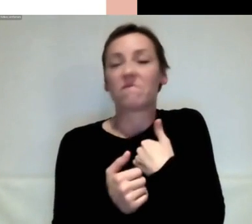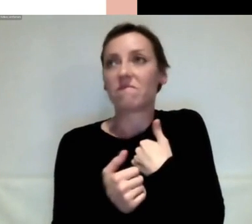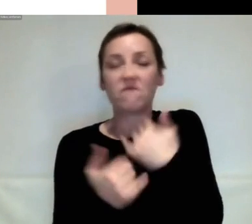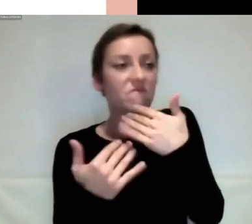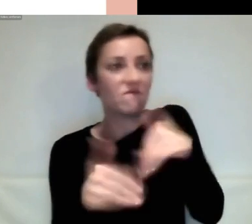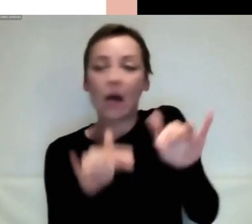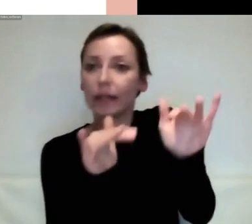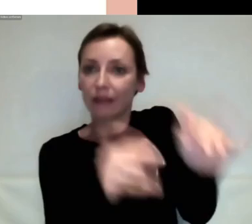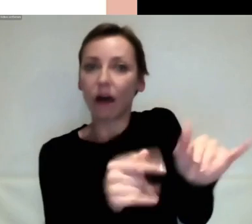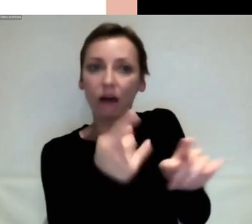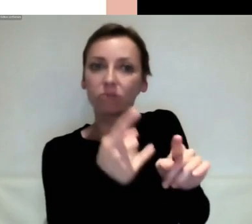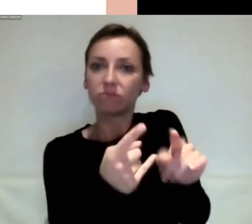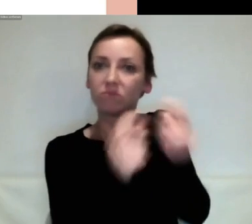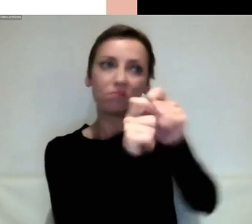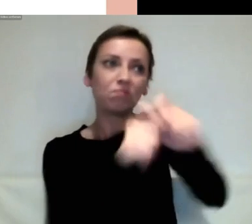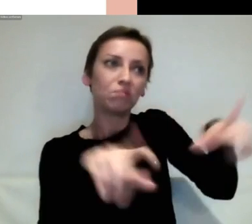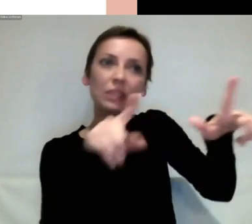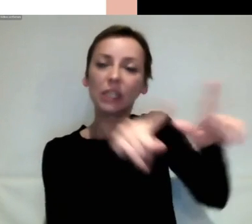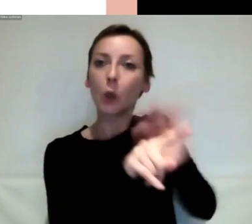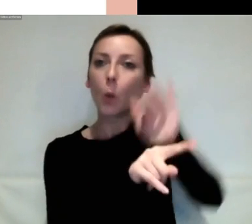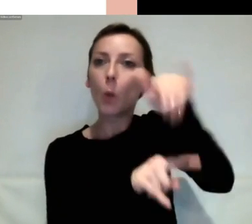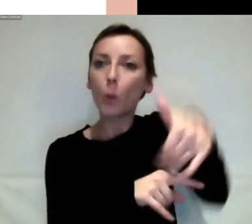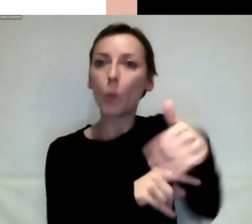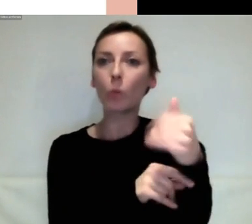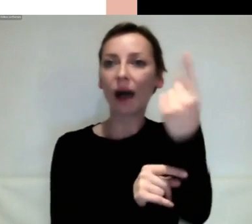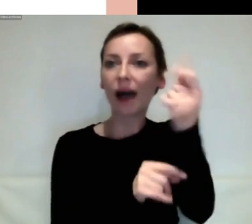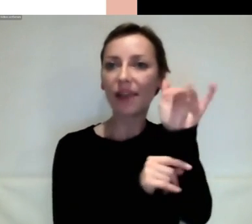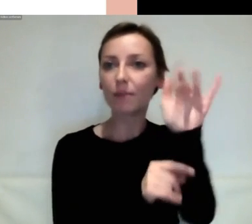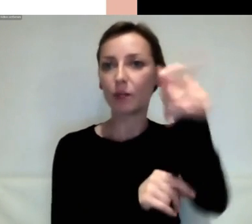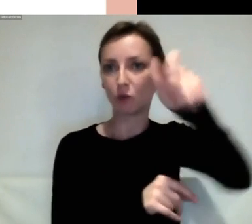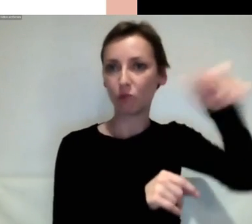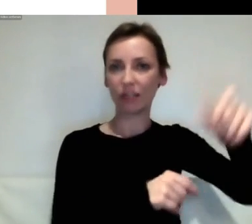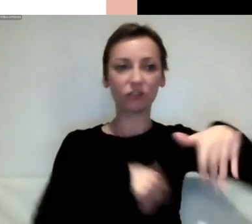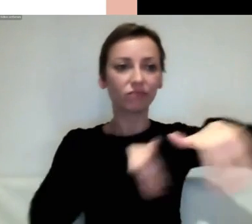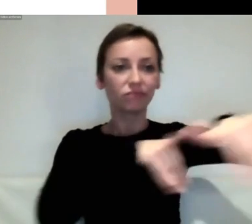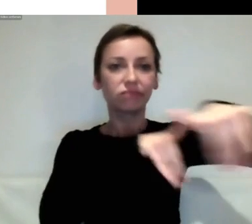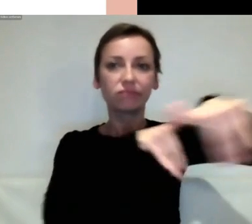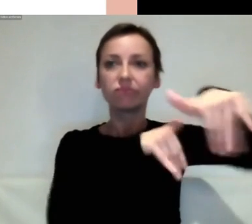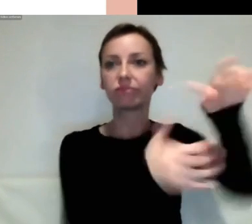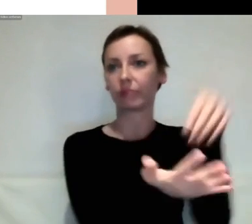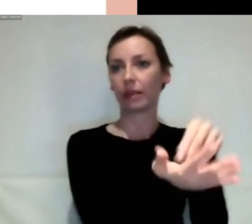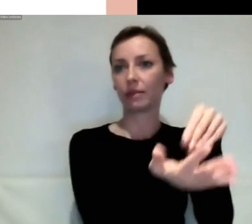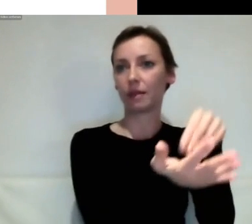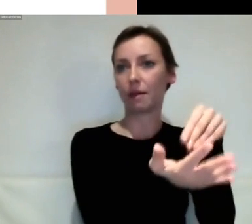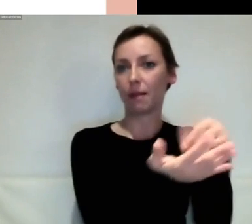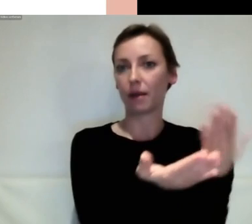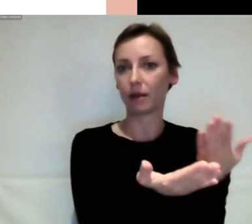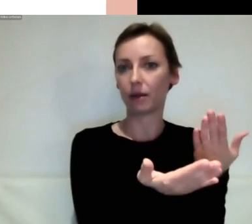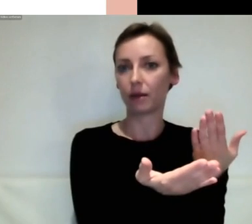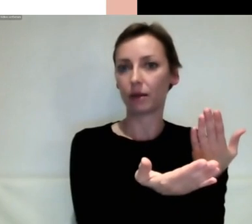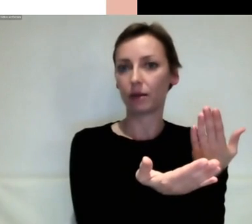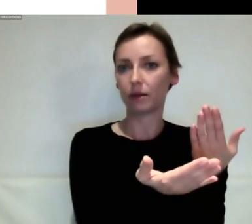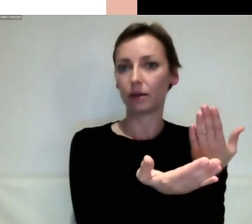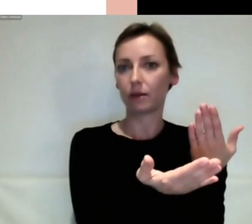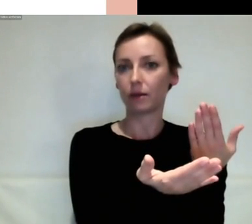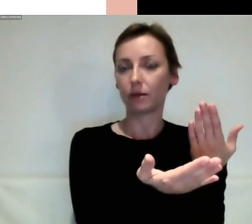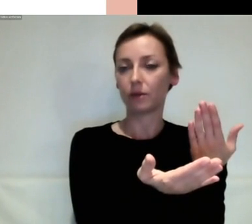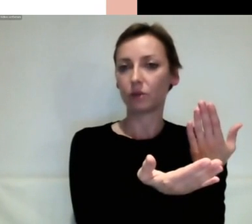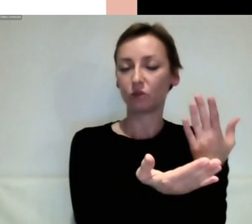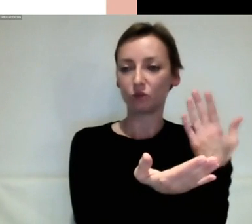das Bild mit über einer Million Menschen auf der Straße. Also wenn das nicht gesellschaftliche